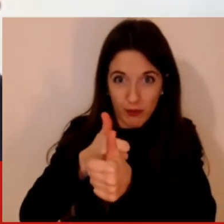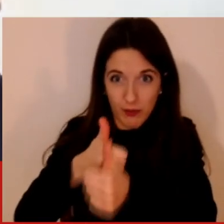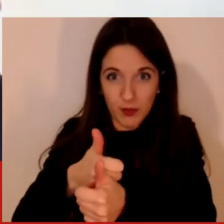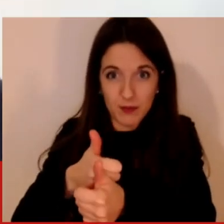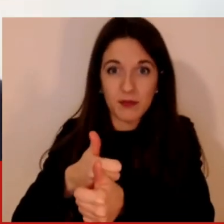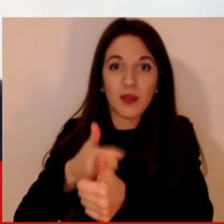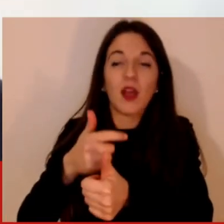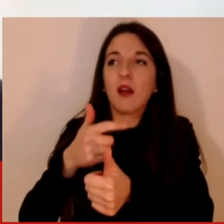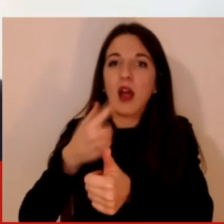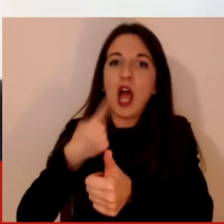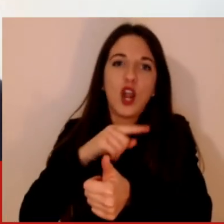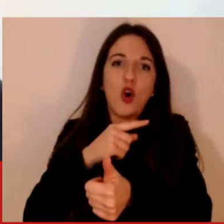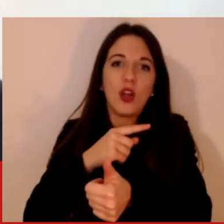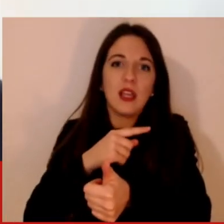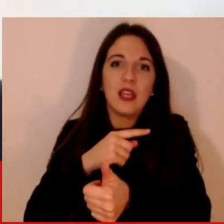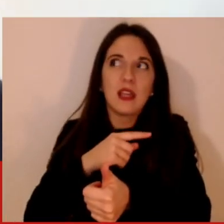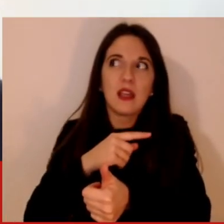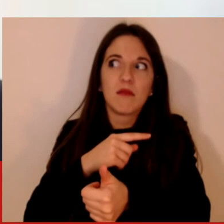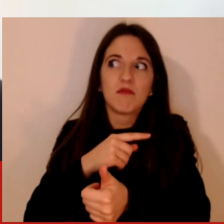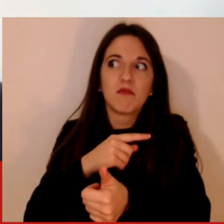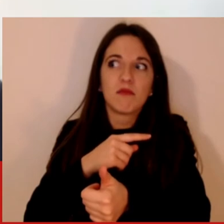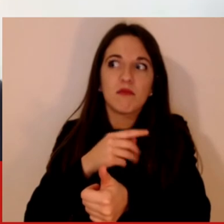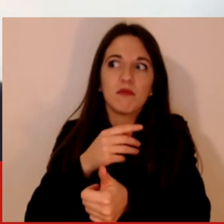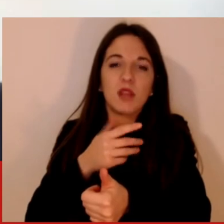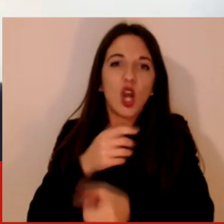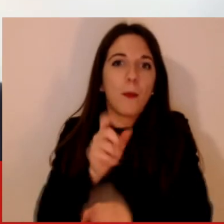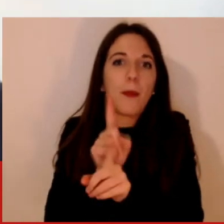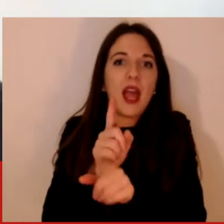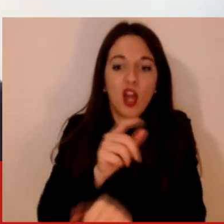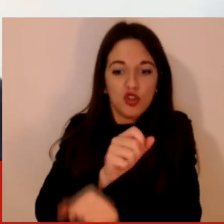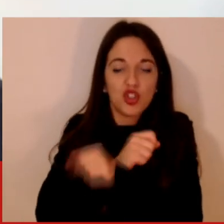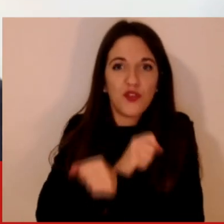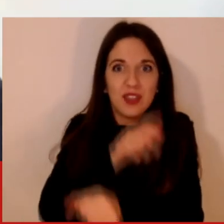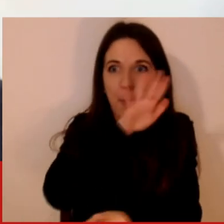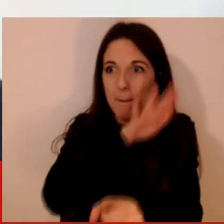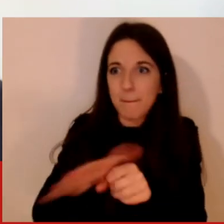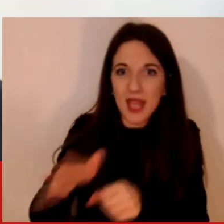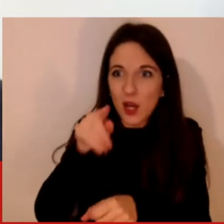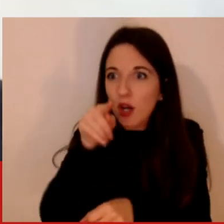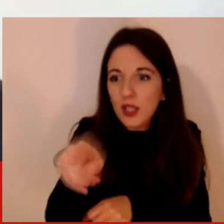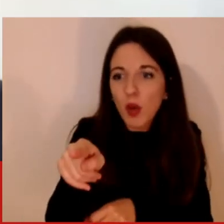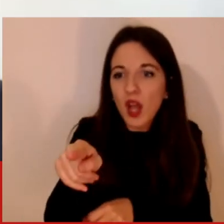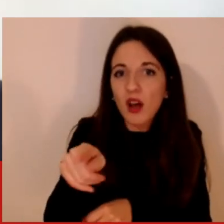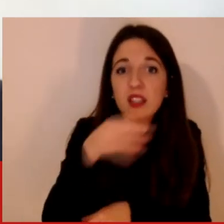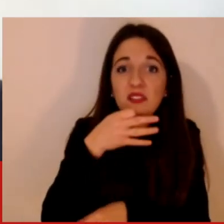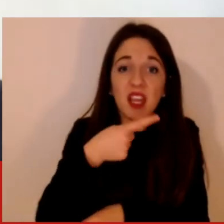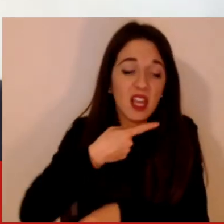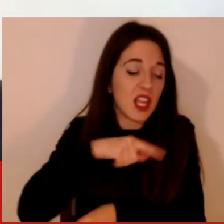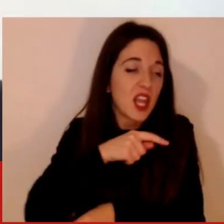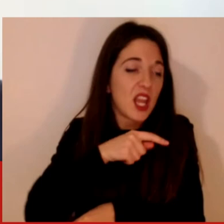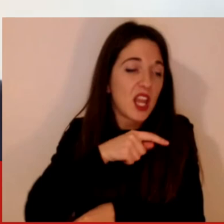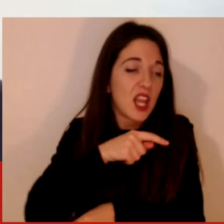non dobbiamo dimenticarci che gli algoritmi stessi sono un esercizio di creatività cioè disegnare algoritmi disegnare